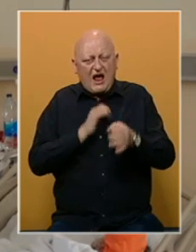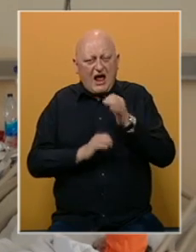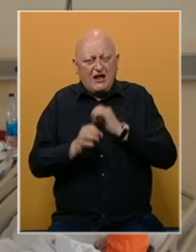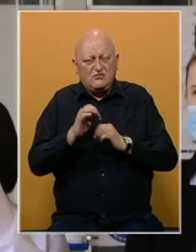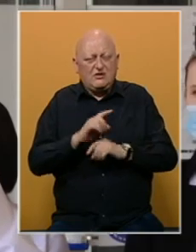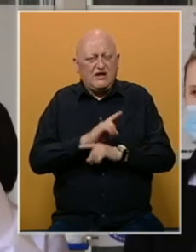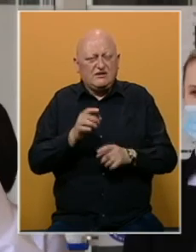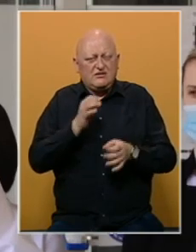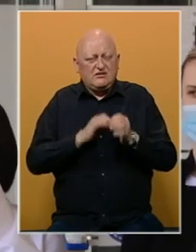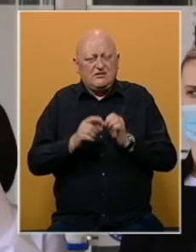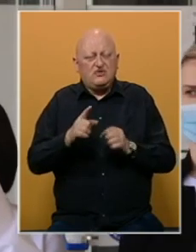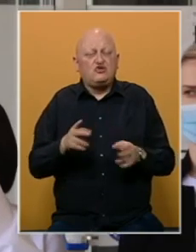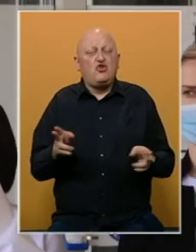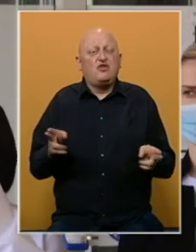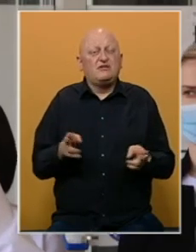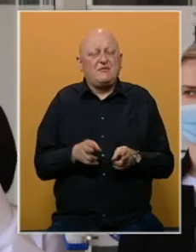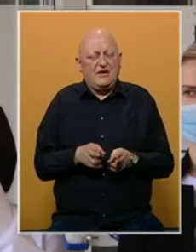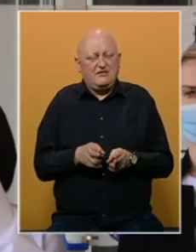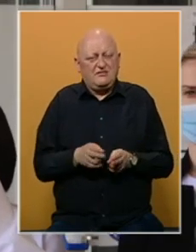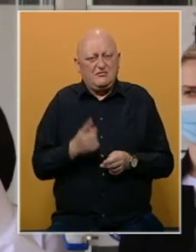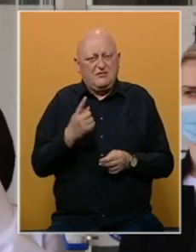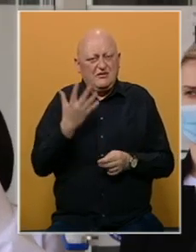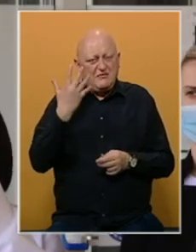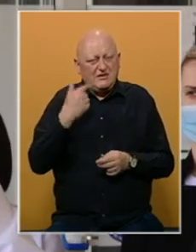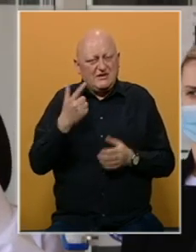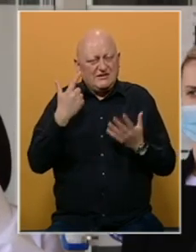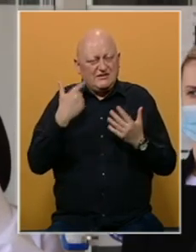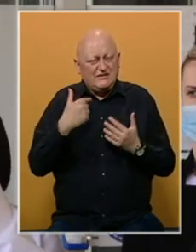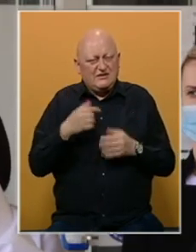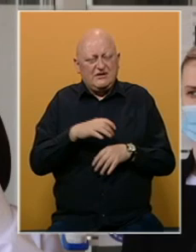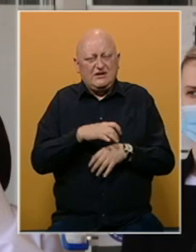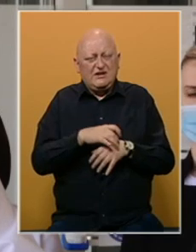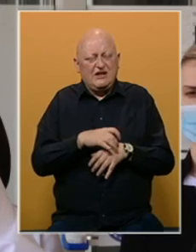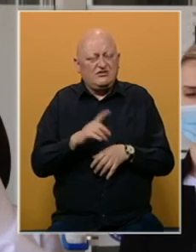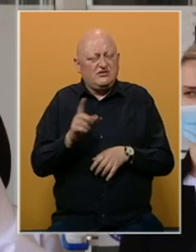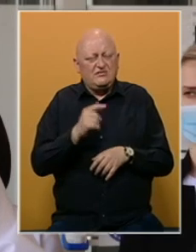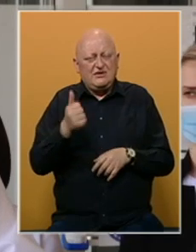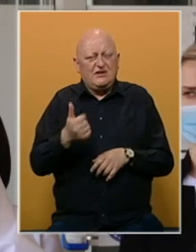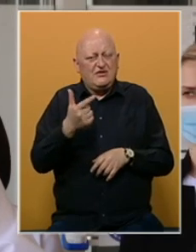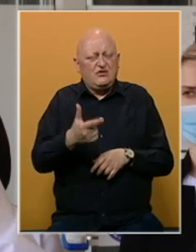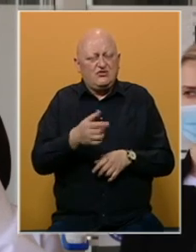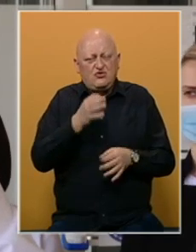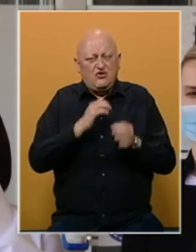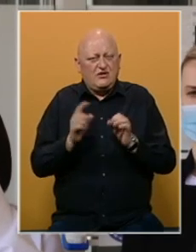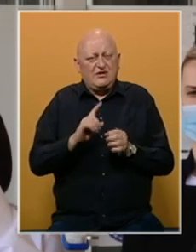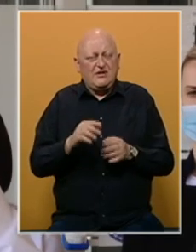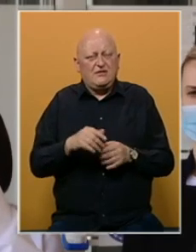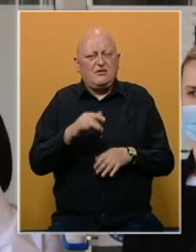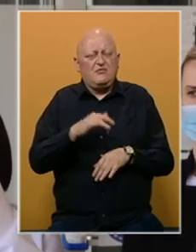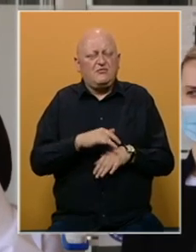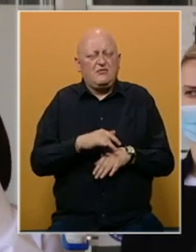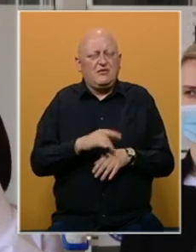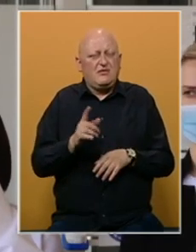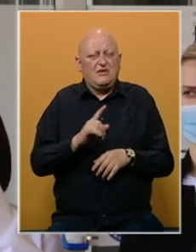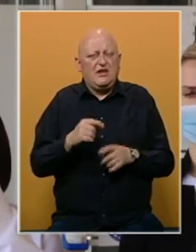kortikosteroida. Da se to smanji jer u prvih 5 do 7 dana liječenja ni jedni ni drugi lijekovi nemaju mjeste, naročito